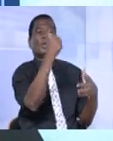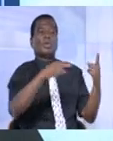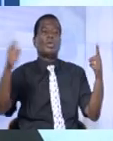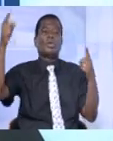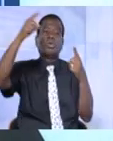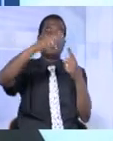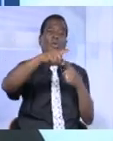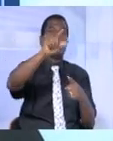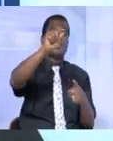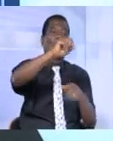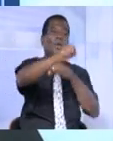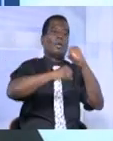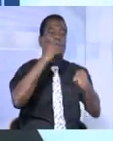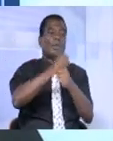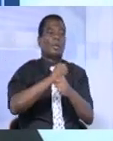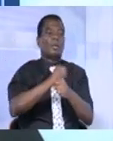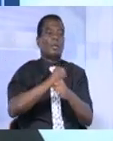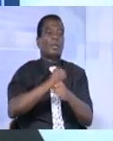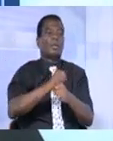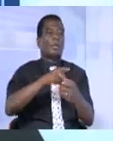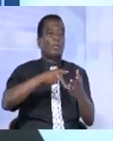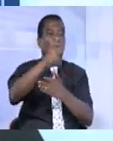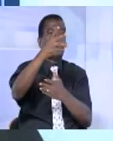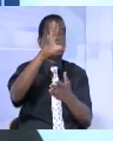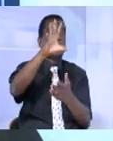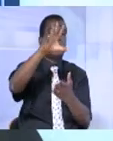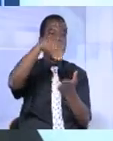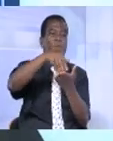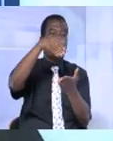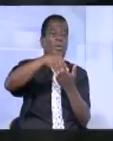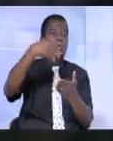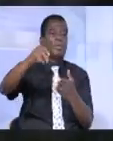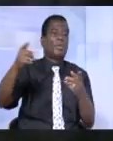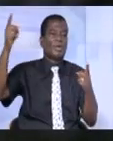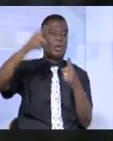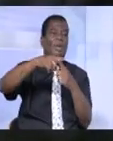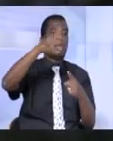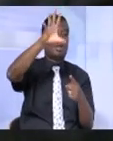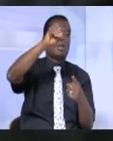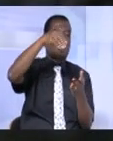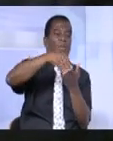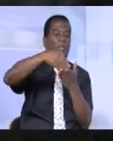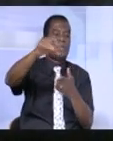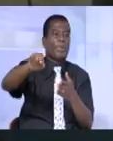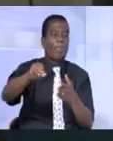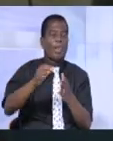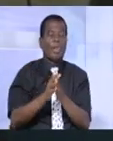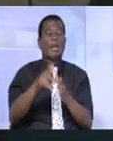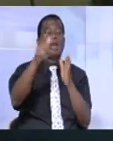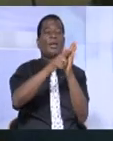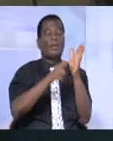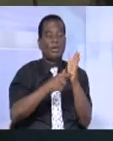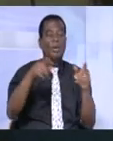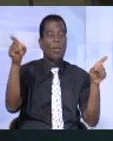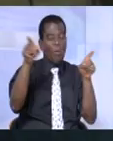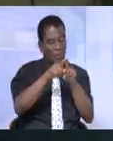et donc des amendes de 5 millions à 50 millions. La loi prévoit aussi une forme d'état d'urgence.